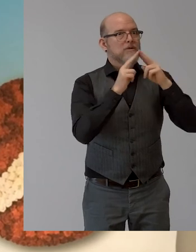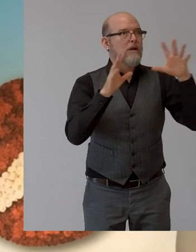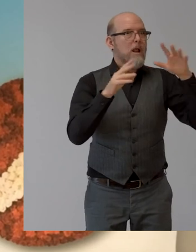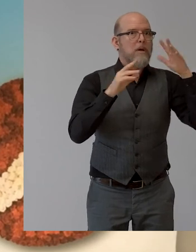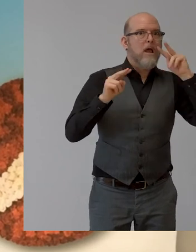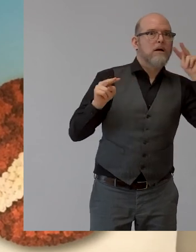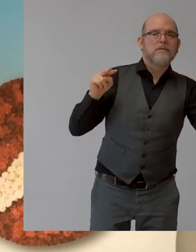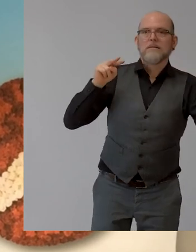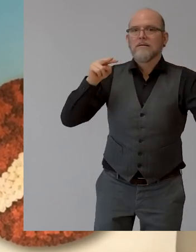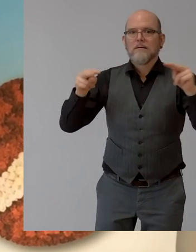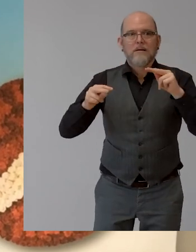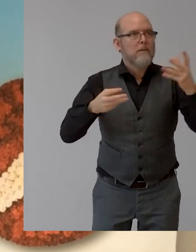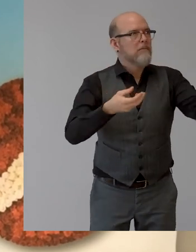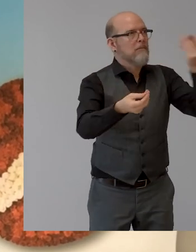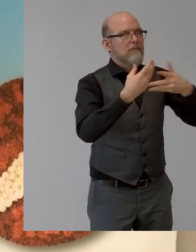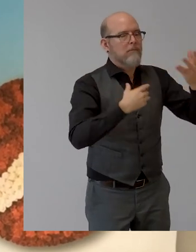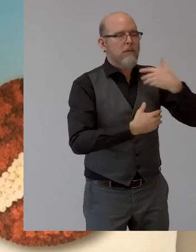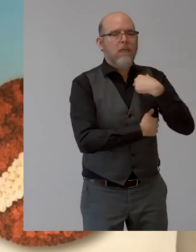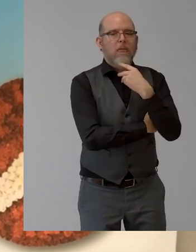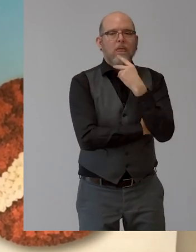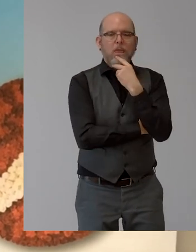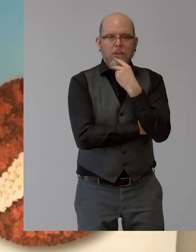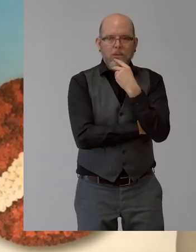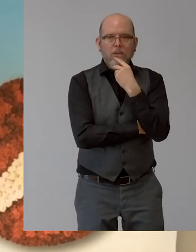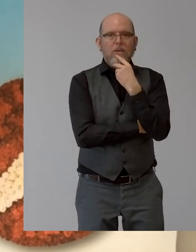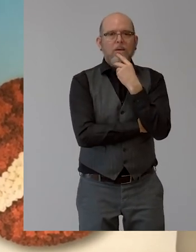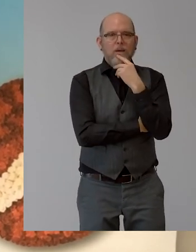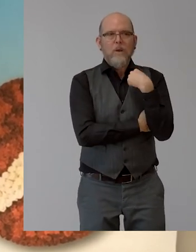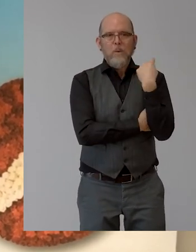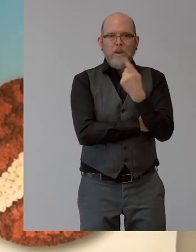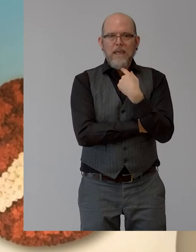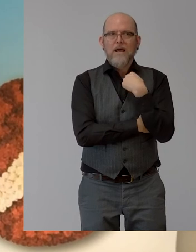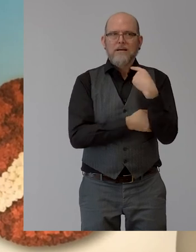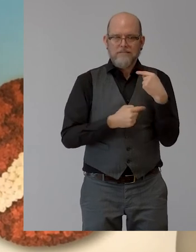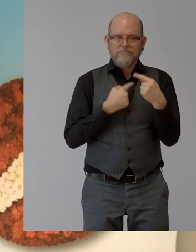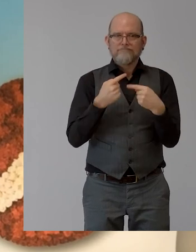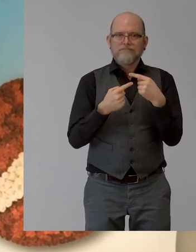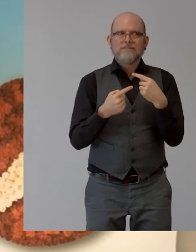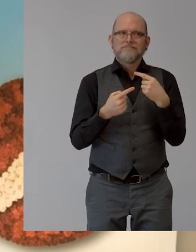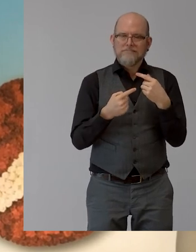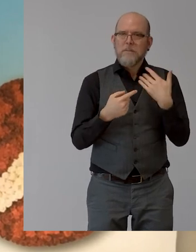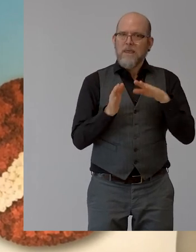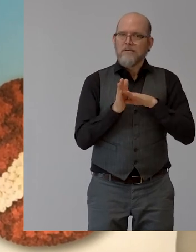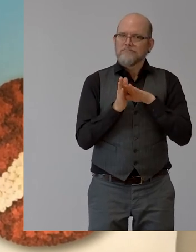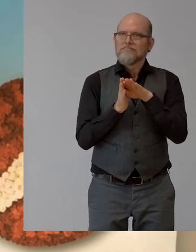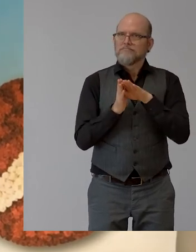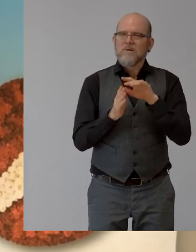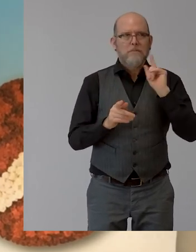to continue our improvement, and also, of course, to strengthen our commitment.